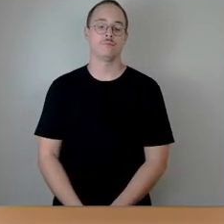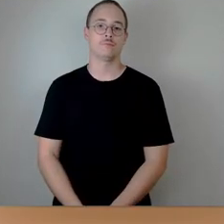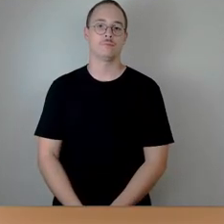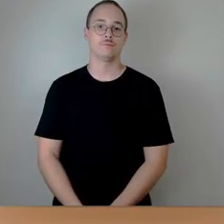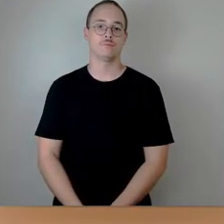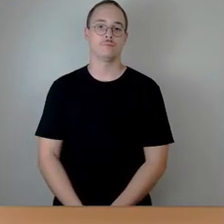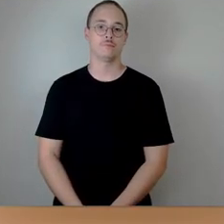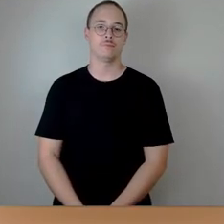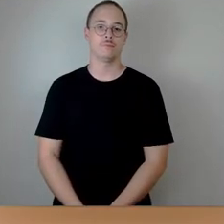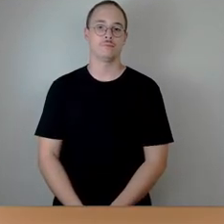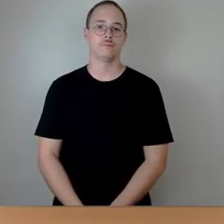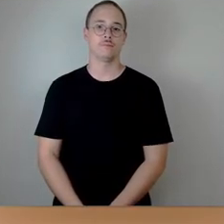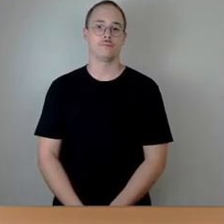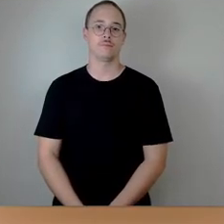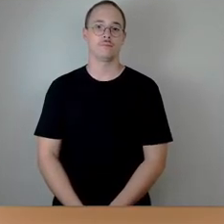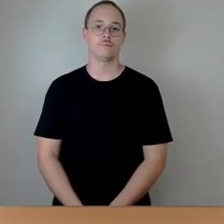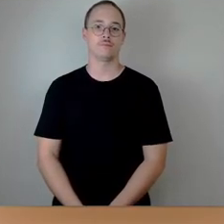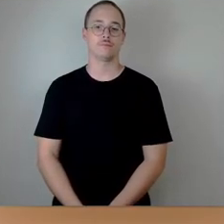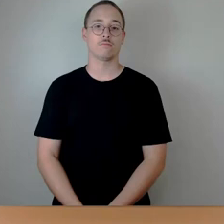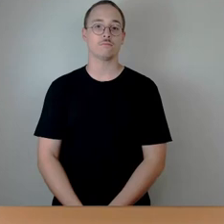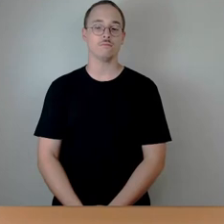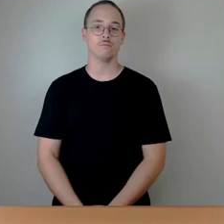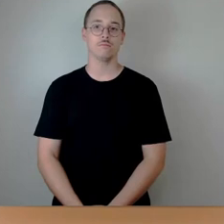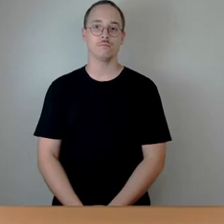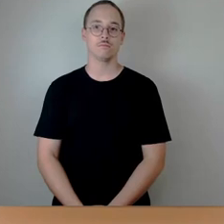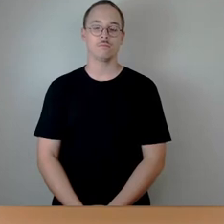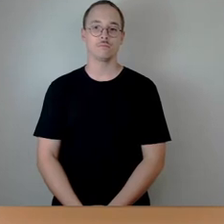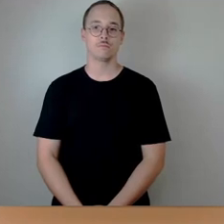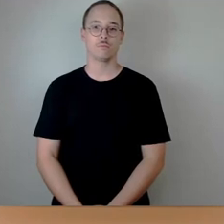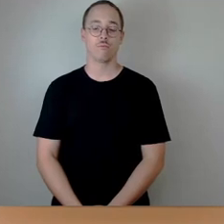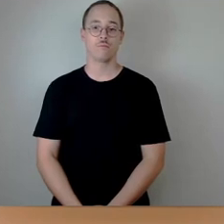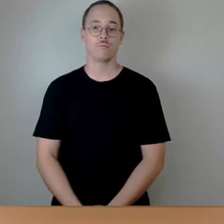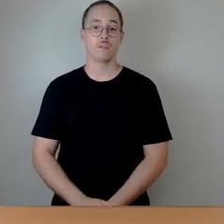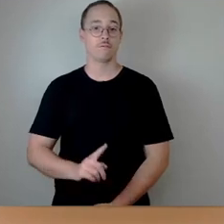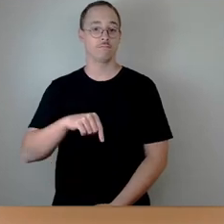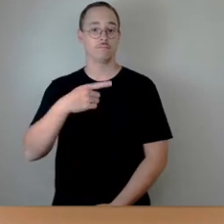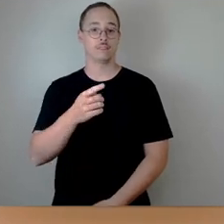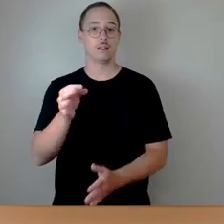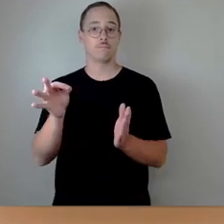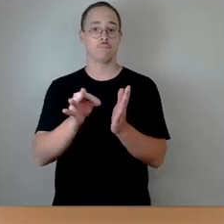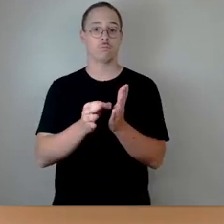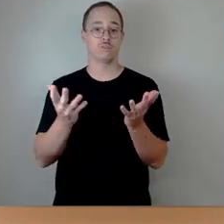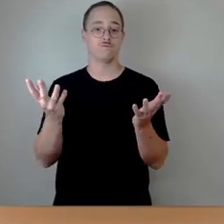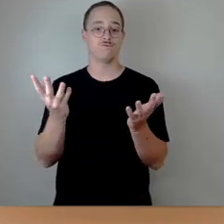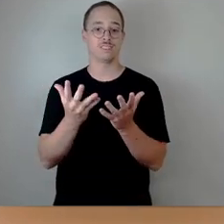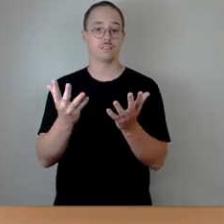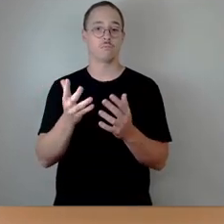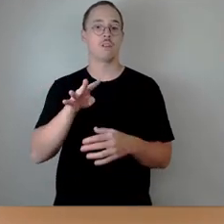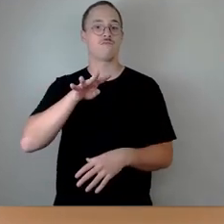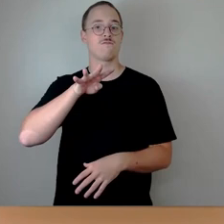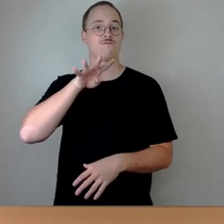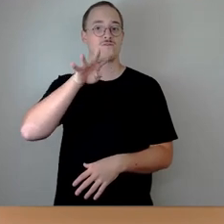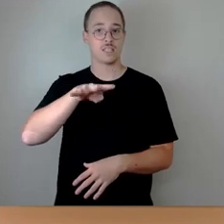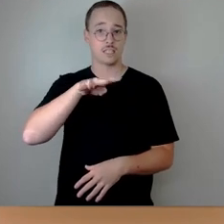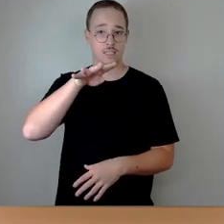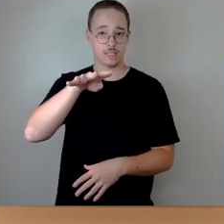Das bringt mich zum Tagesordnungspunkt 14 und dann werden Sie sehen,